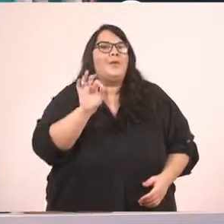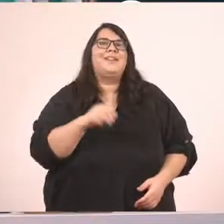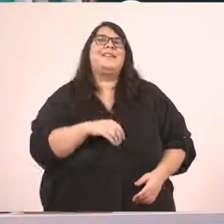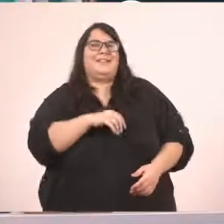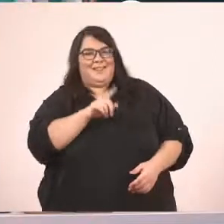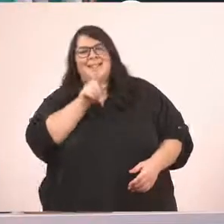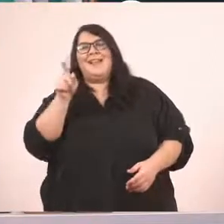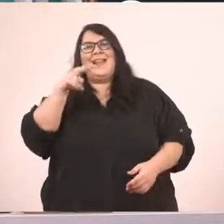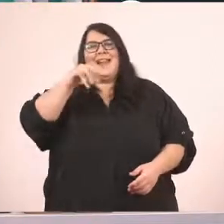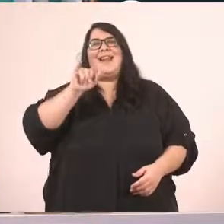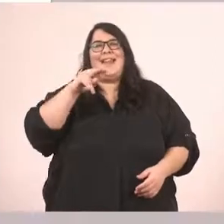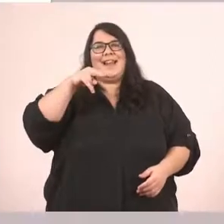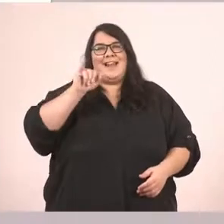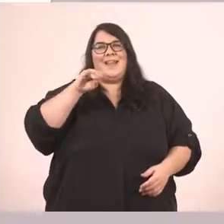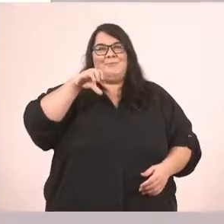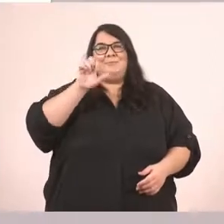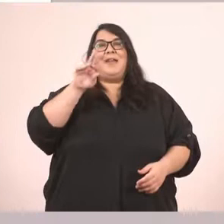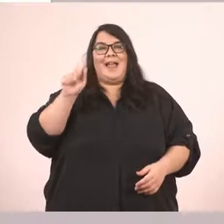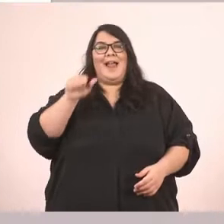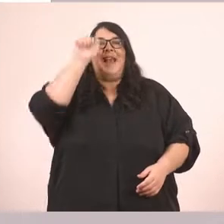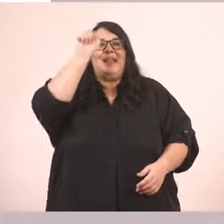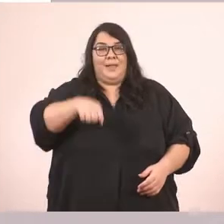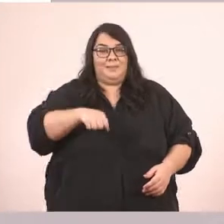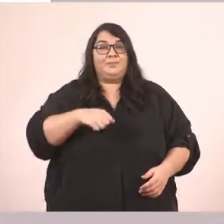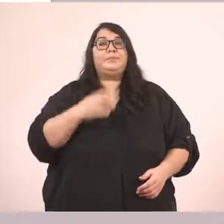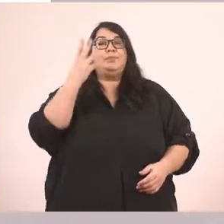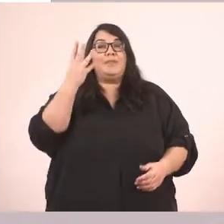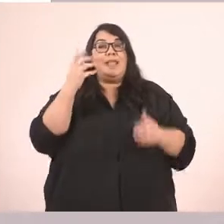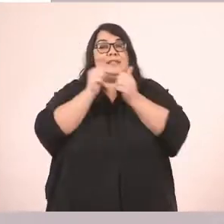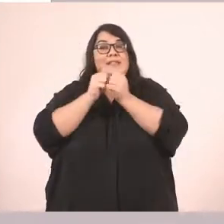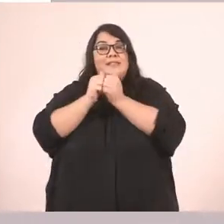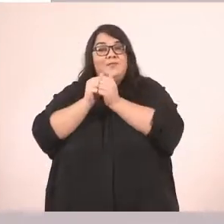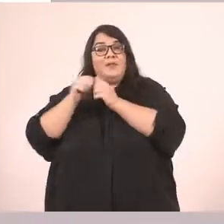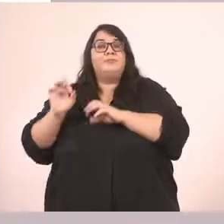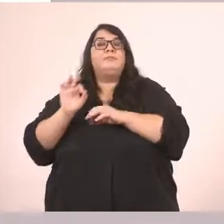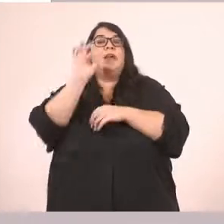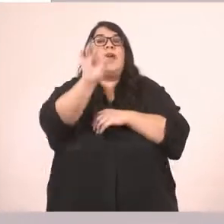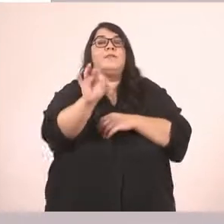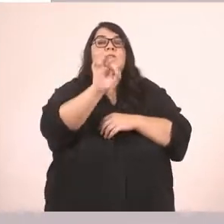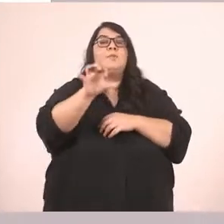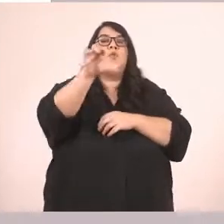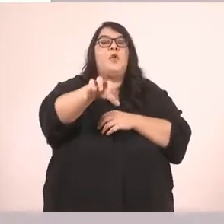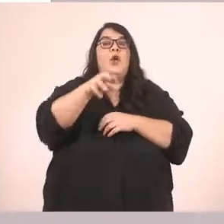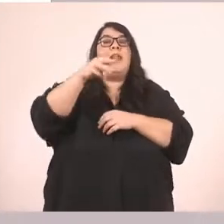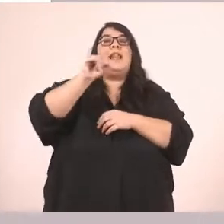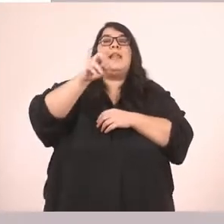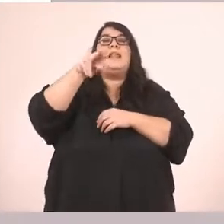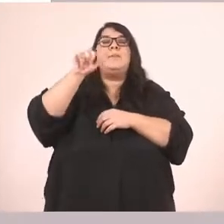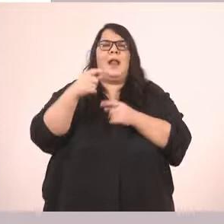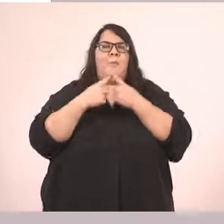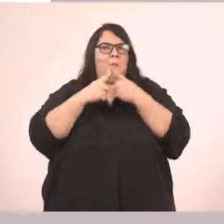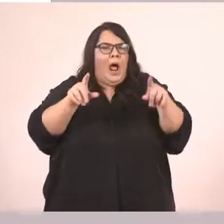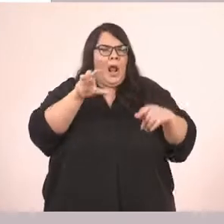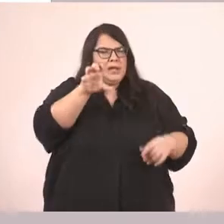Λιλημέρα. Πάρα πολύ ωραία. Οι τέσσερις φίλοι έφτασαν στη Λιλημέρα. Μία παράξενη χώρα με